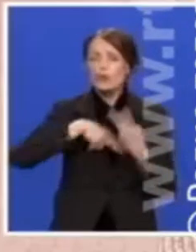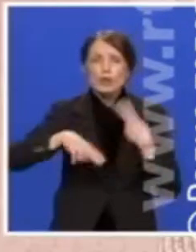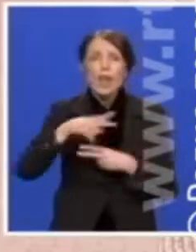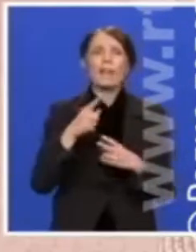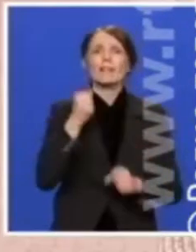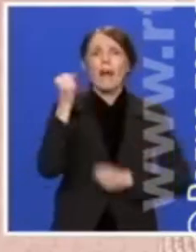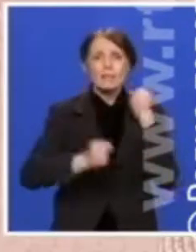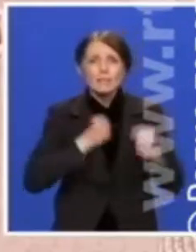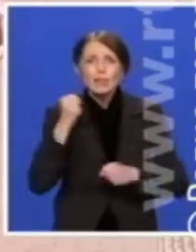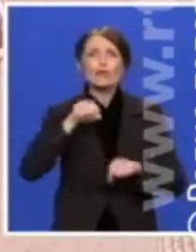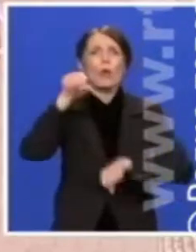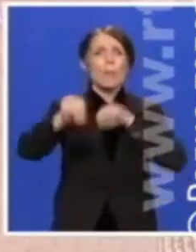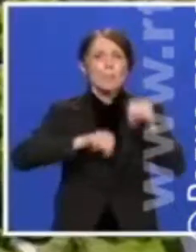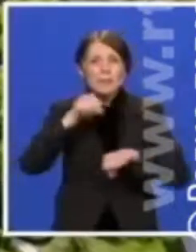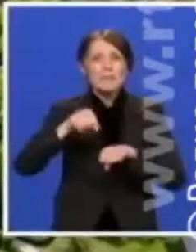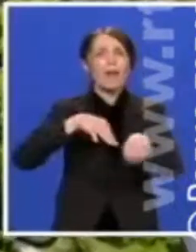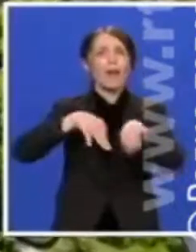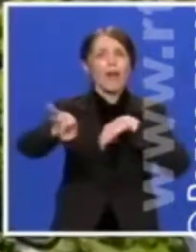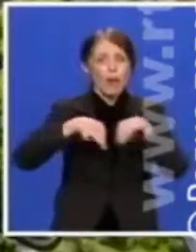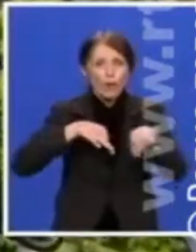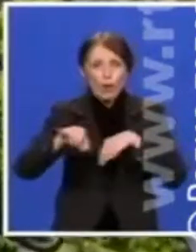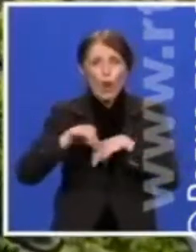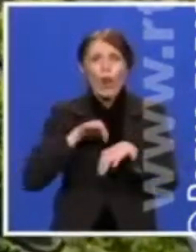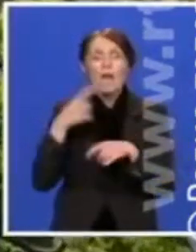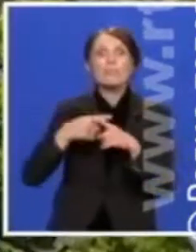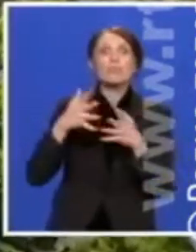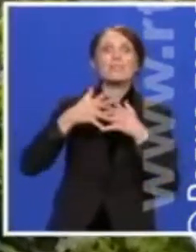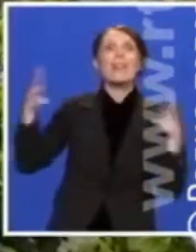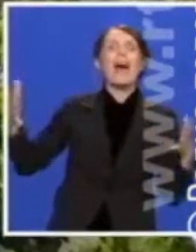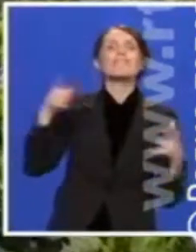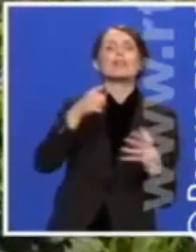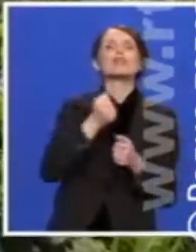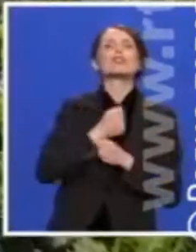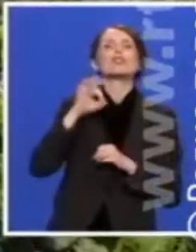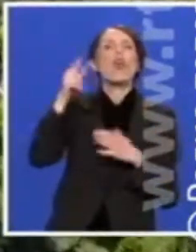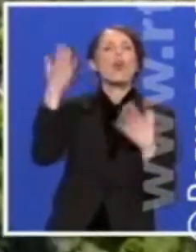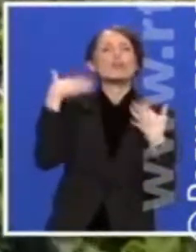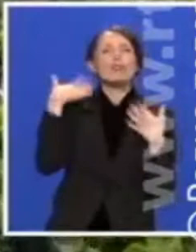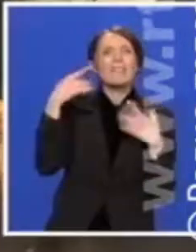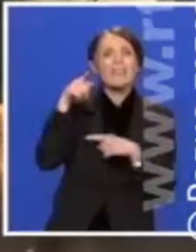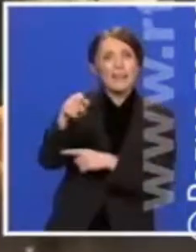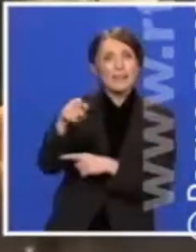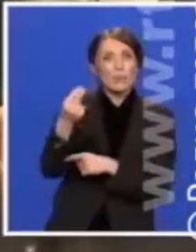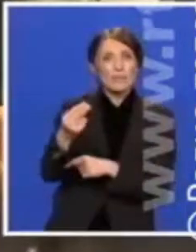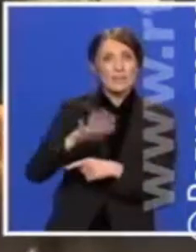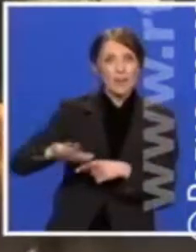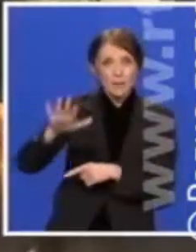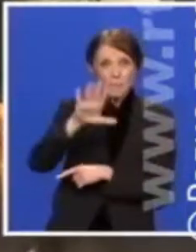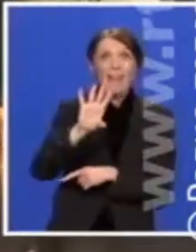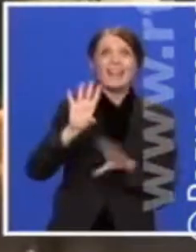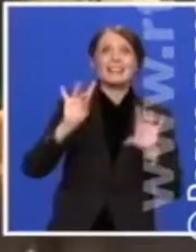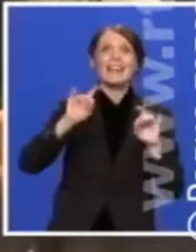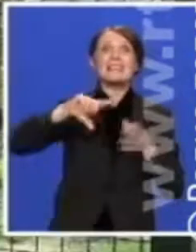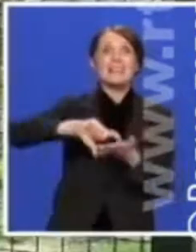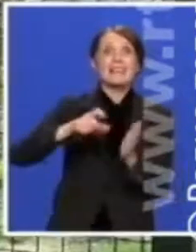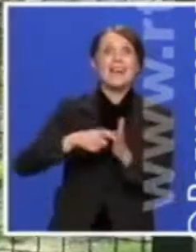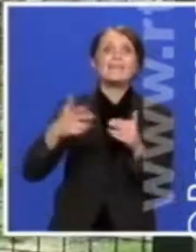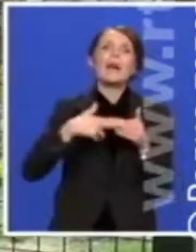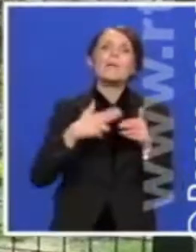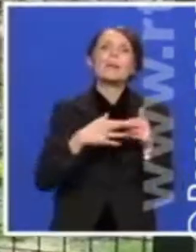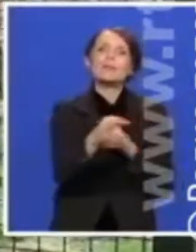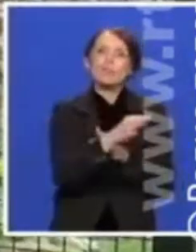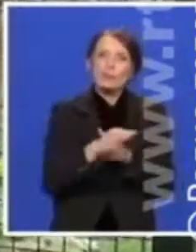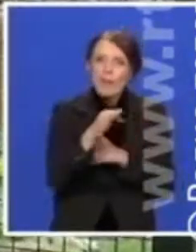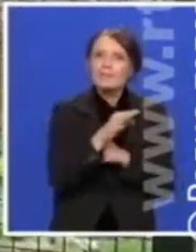roleraši i biciklisti. Najveći zološki vrt u Srbiji na 10 hektara pored jezera upotpunjuje odlične uslove za